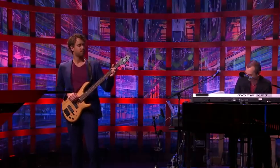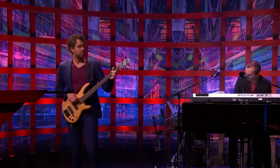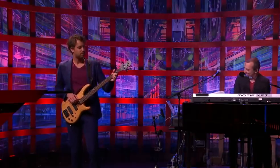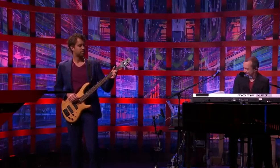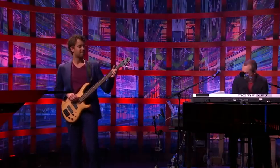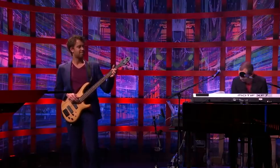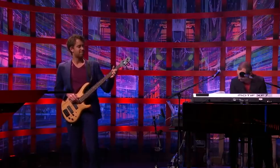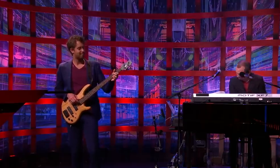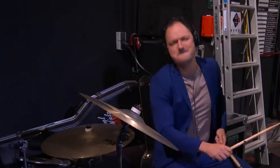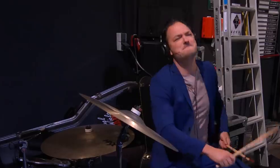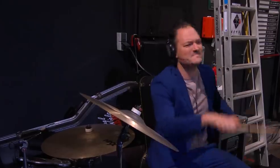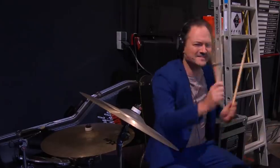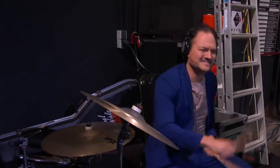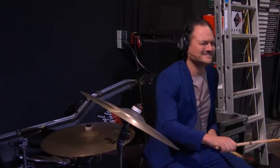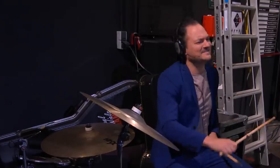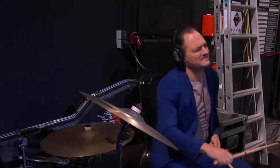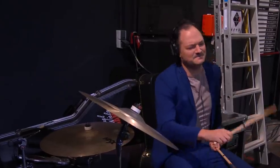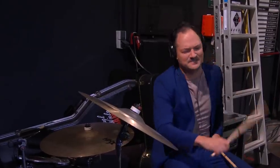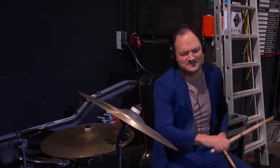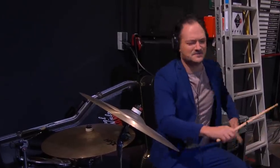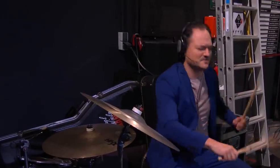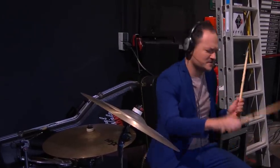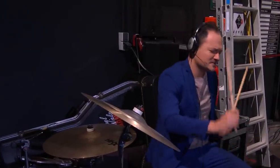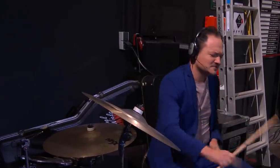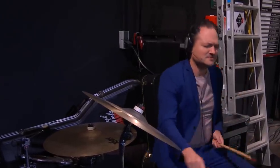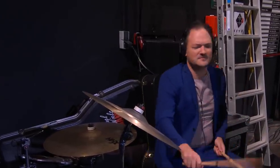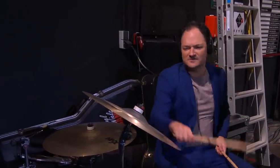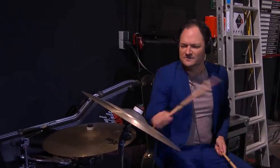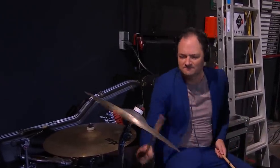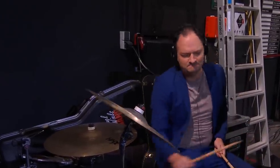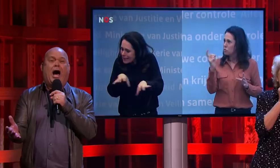Wondervrouw, je bracht ons warmte in de kielte.